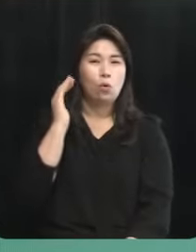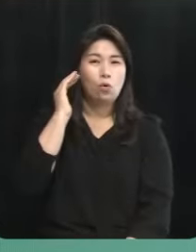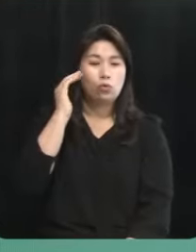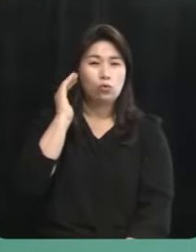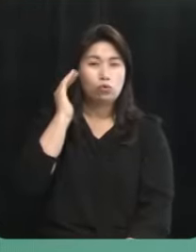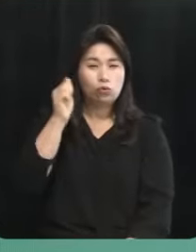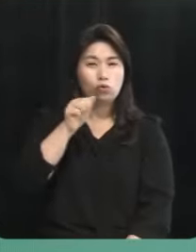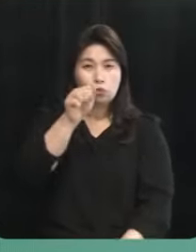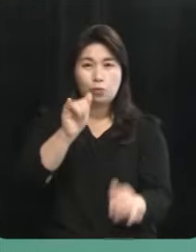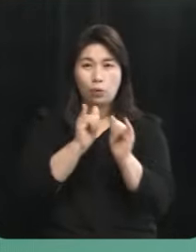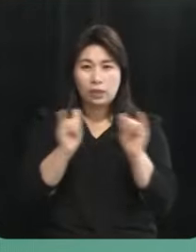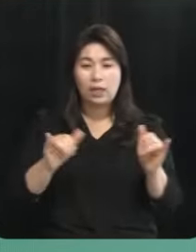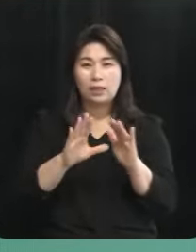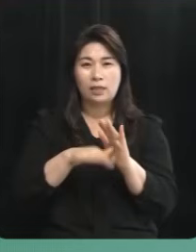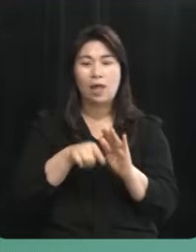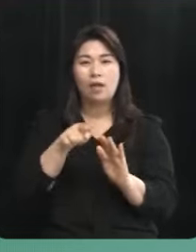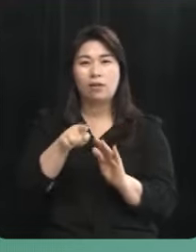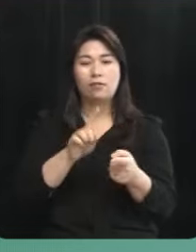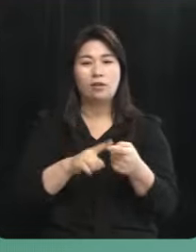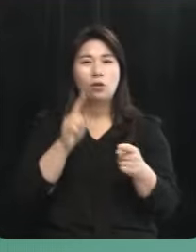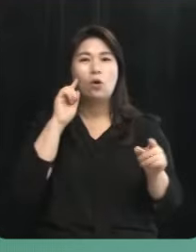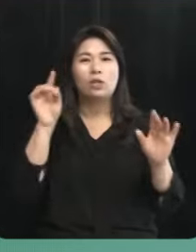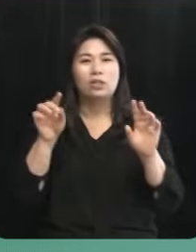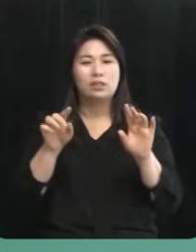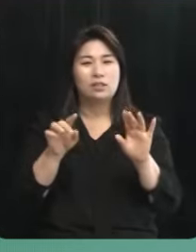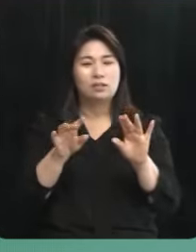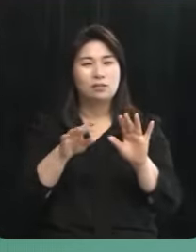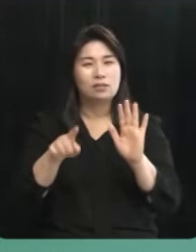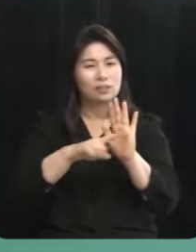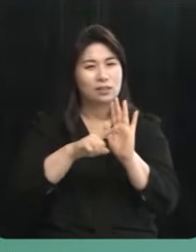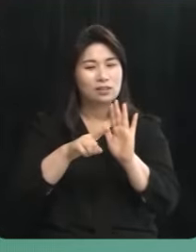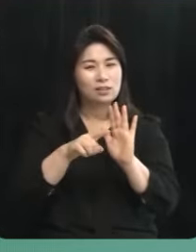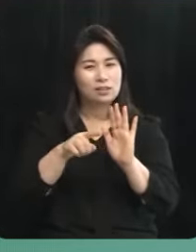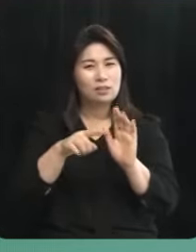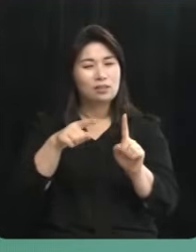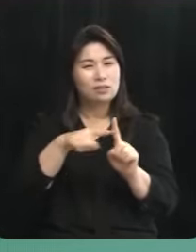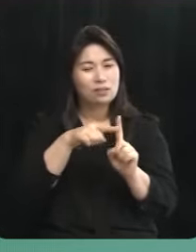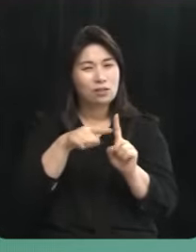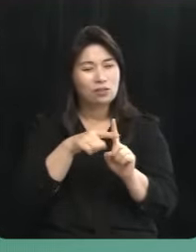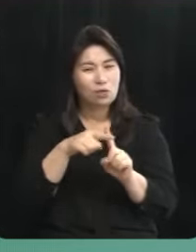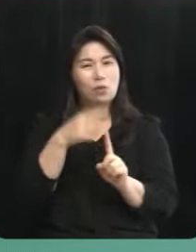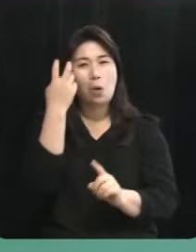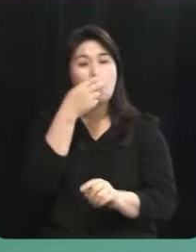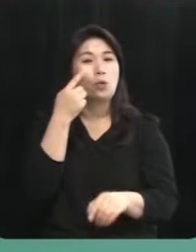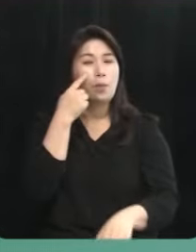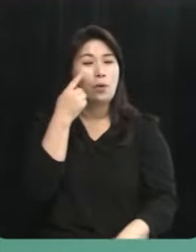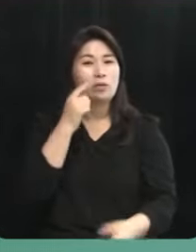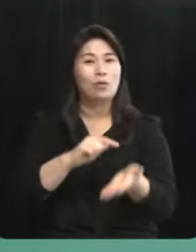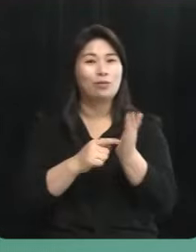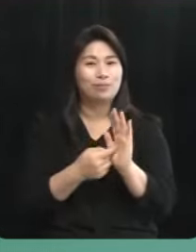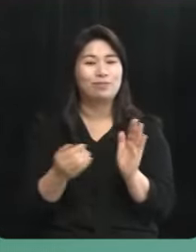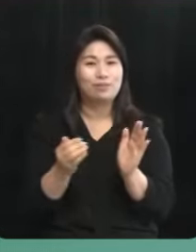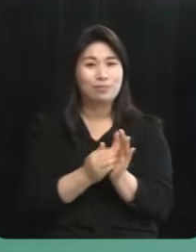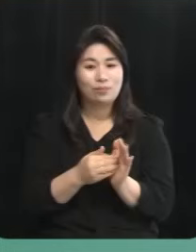시기에 이것에 긍정적인 검토를 하겠다고 입장을 밝히셨던 과정이 있었습니다 그리고